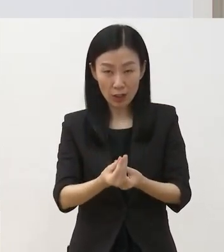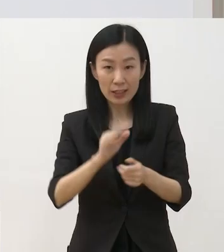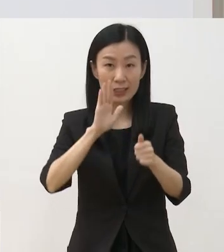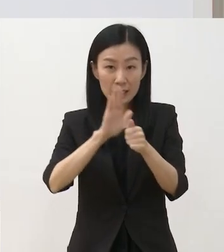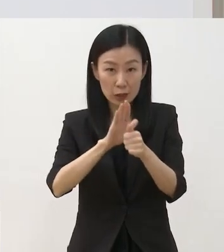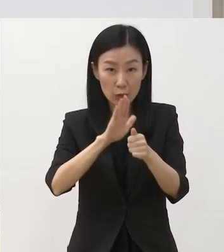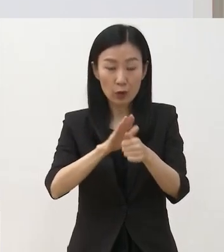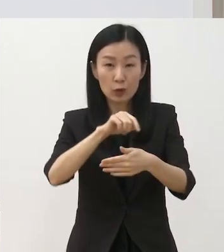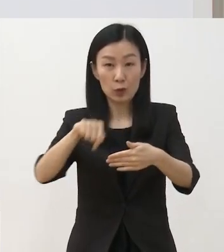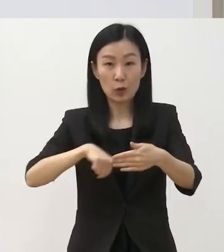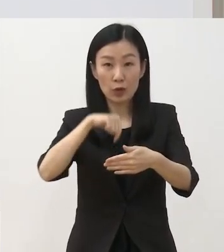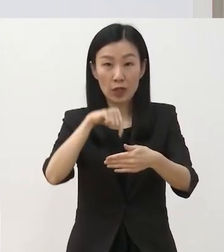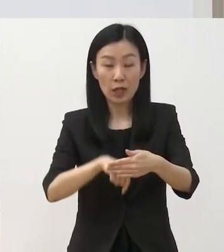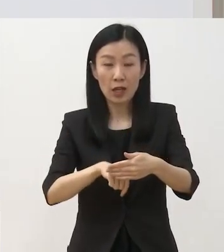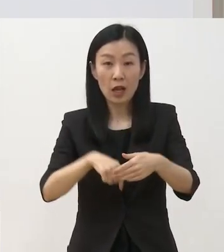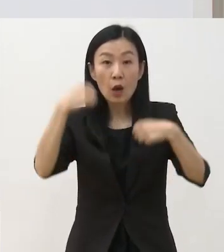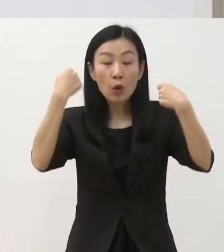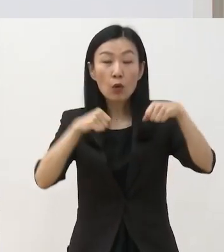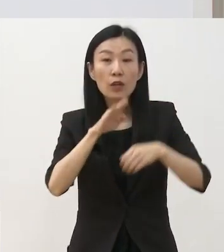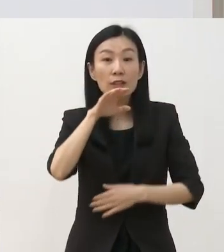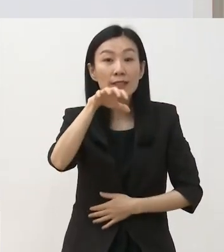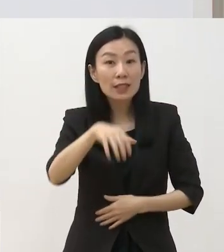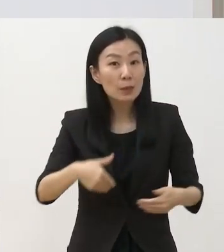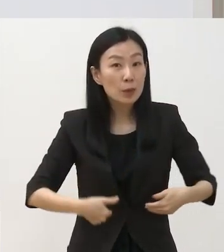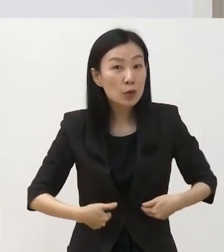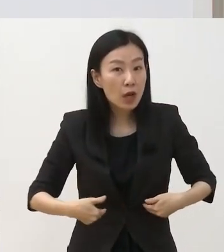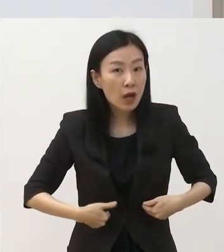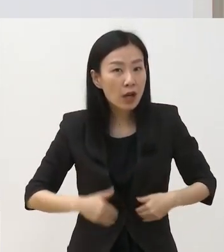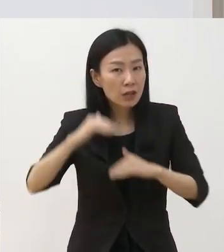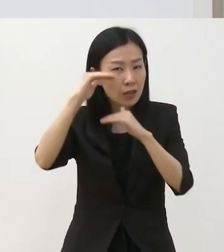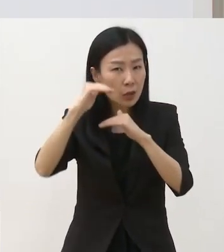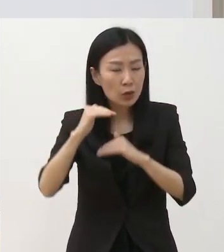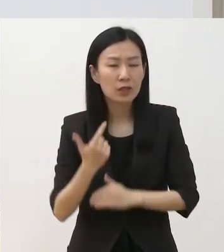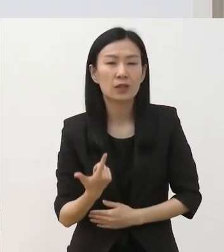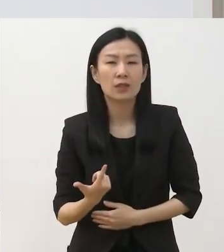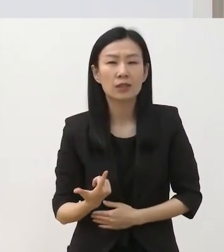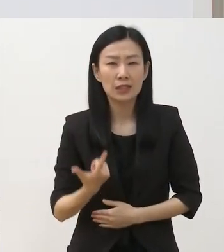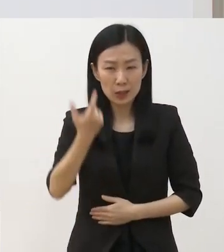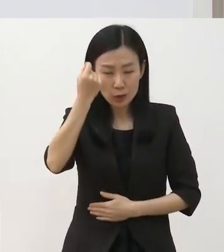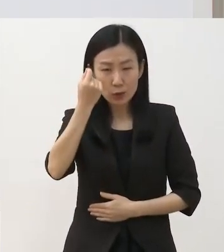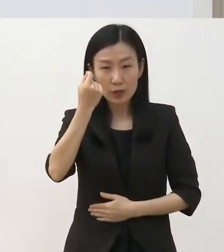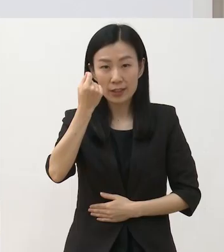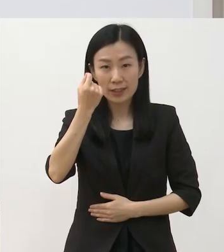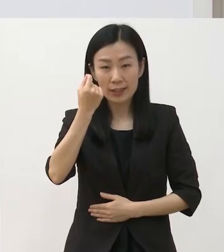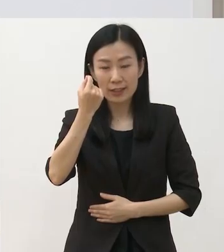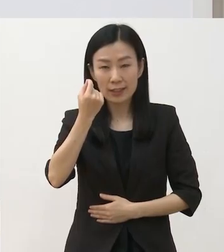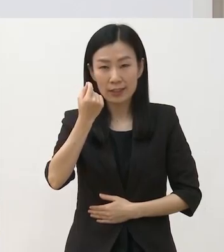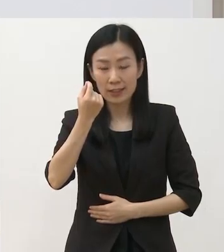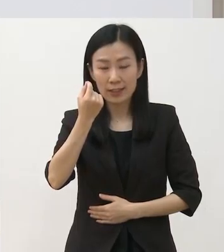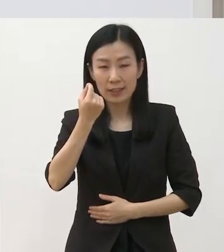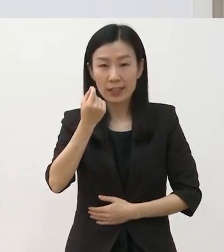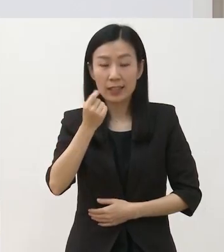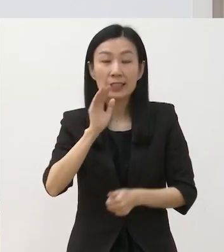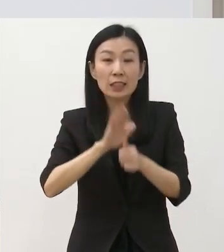공연현장이 필요로 하는 내용을 신속히 지원사업에 담아내야 합니다